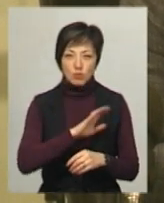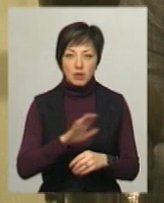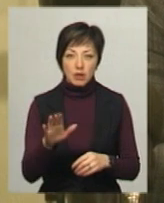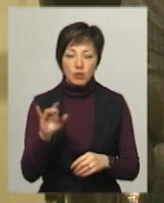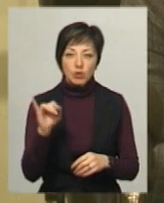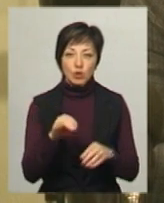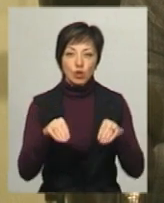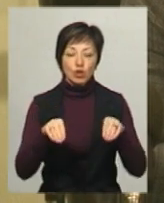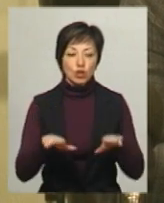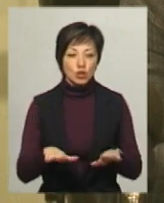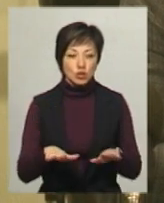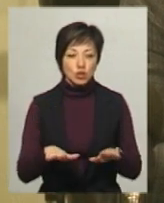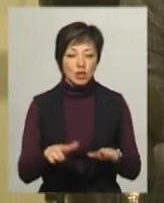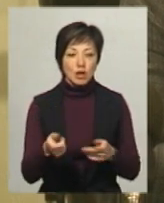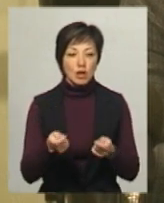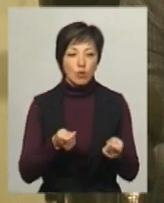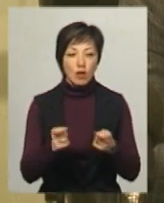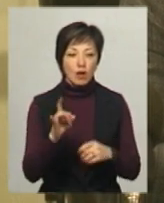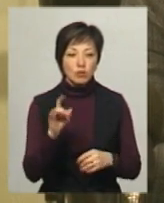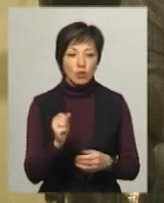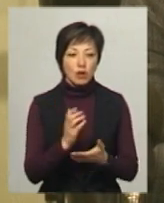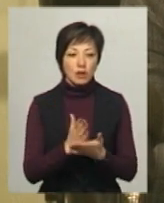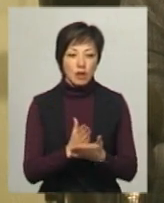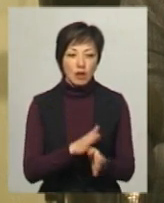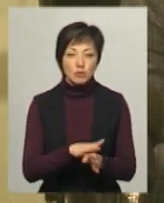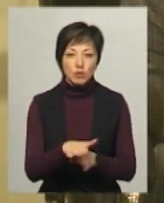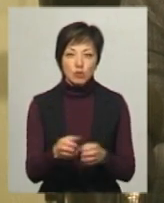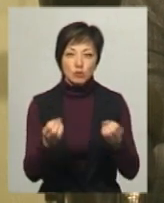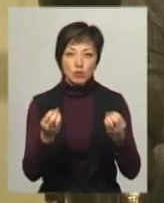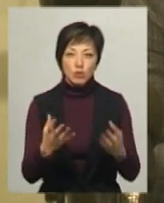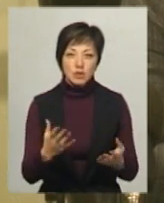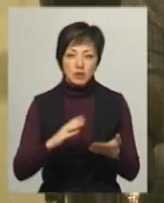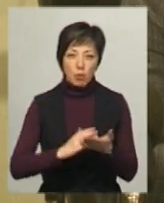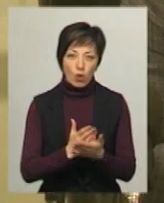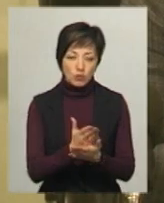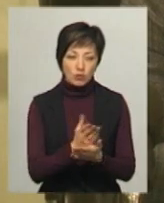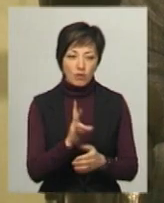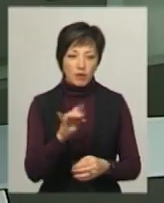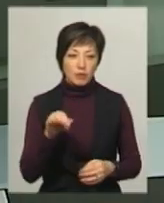і рішення регулятора є абсолютно просто заполітизоване.